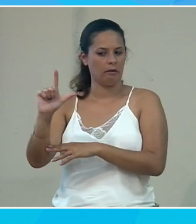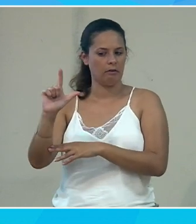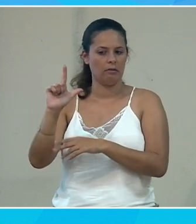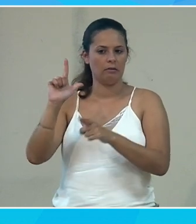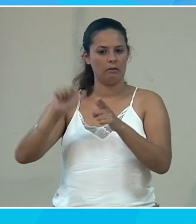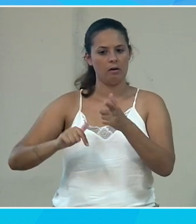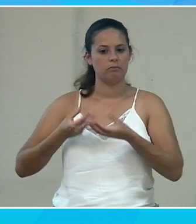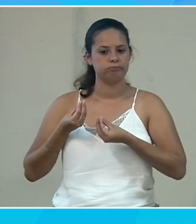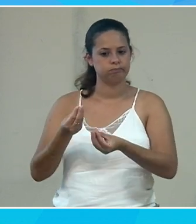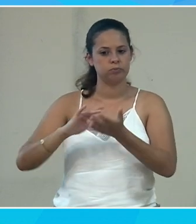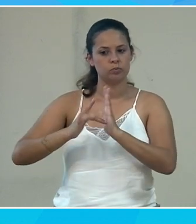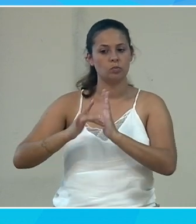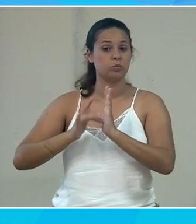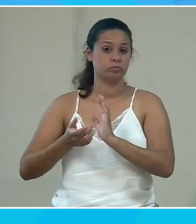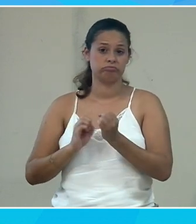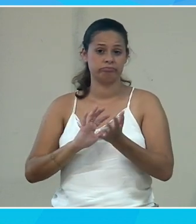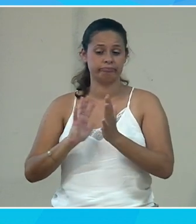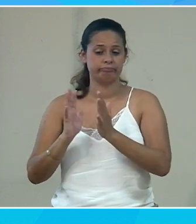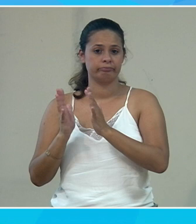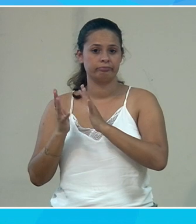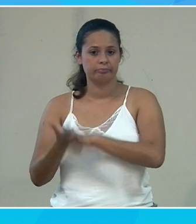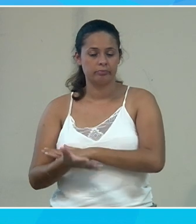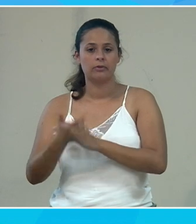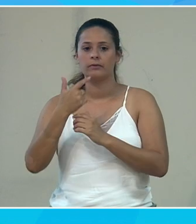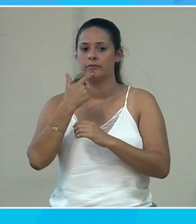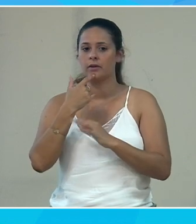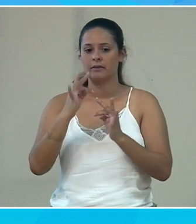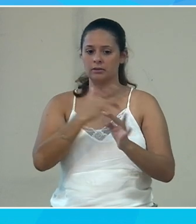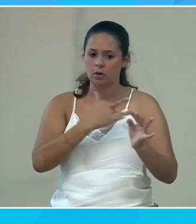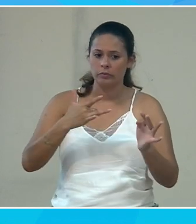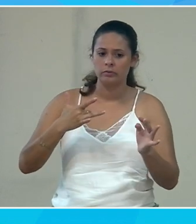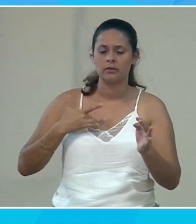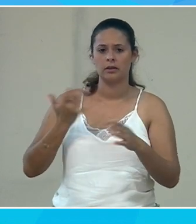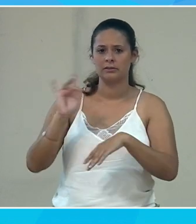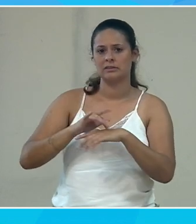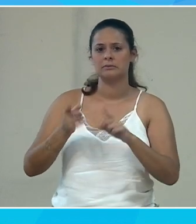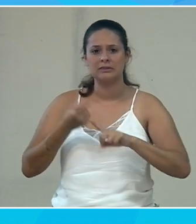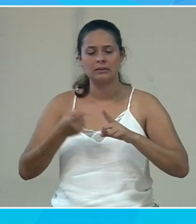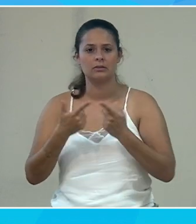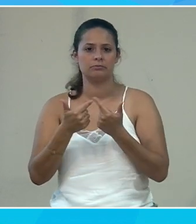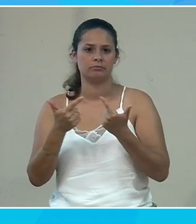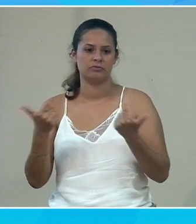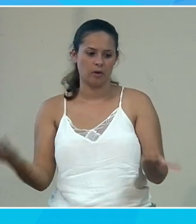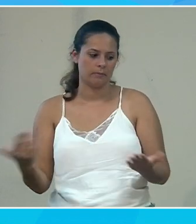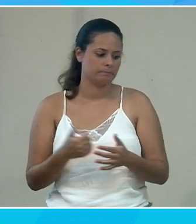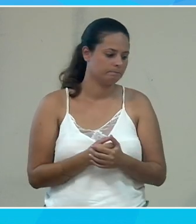les apporter et tout devient digital. La e-santé, les sites spécialisés, etc. voilà.